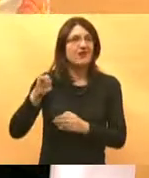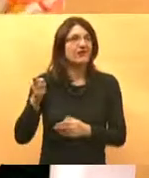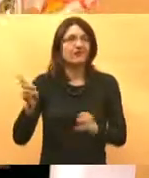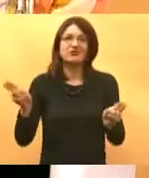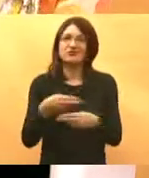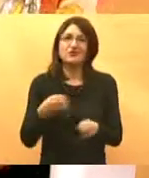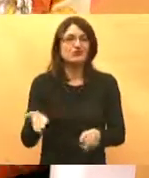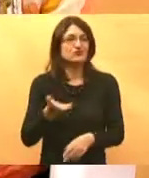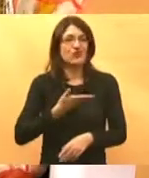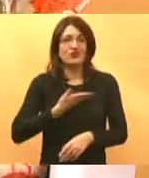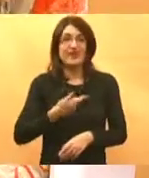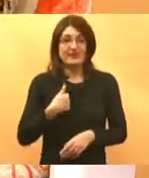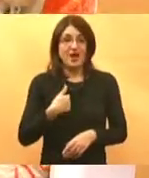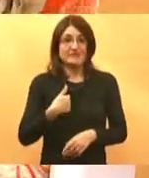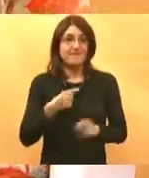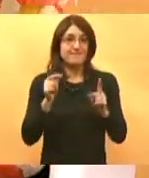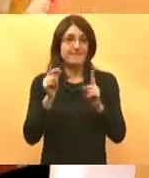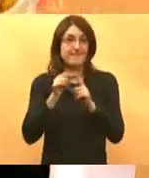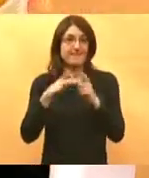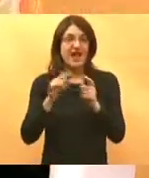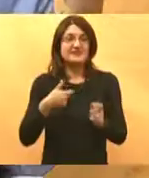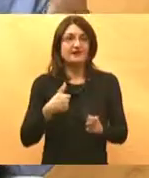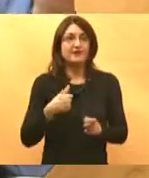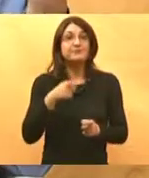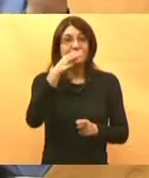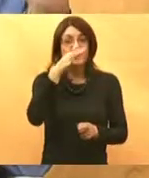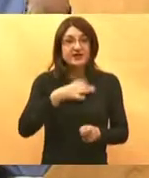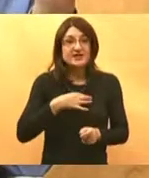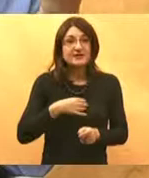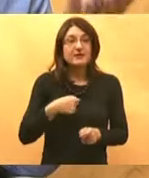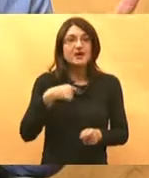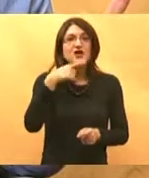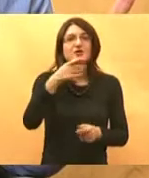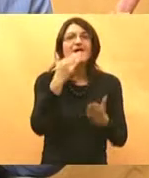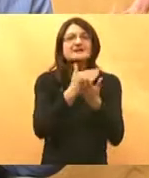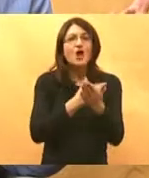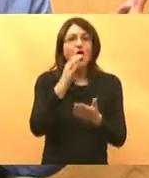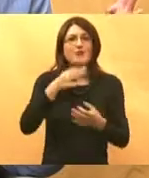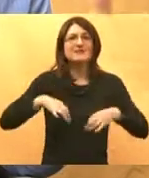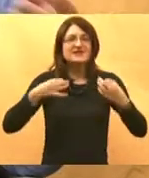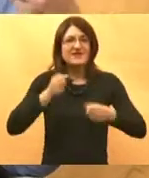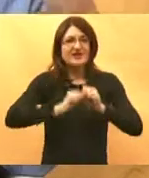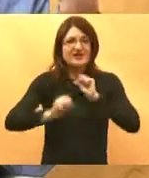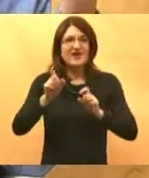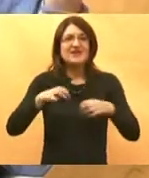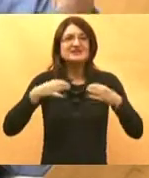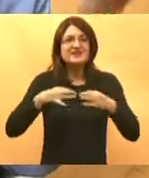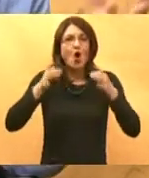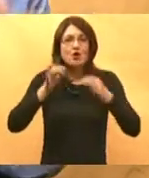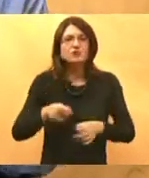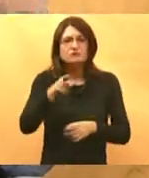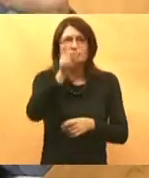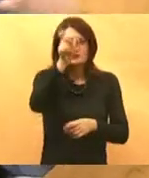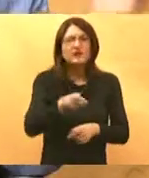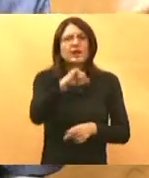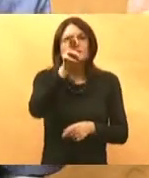E, molim lijepo, ja sam pacijent. Baš. Vi meni recite. Kad vama kaže zakon o zdravstvenoj zaštiti i zdravstvenom osiguranju kaže da pacijent